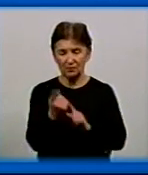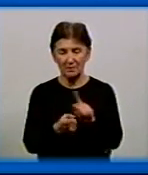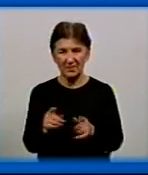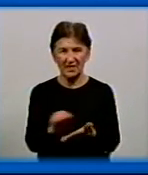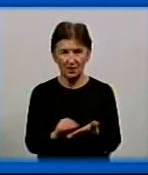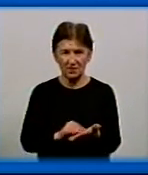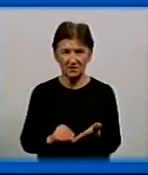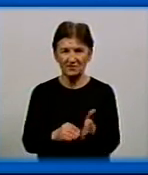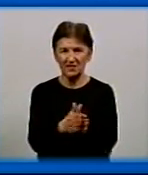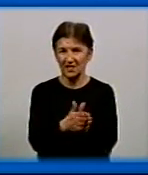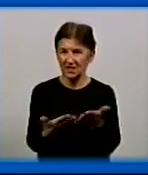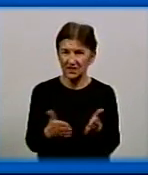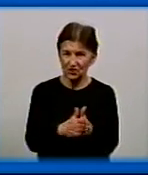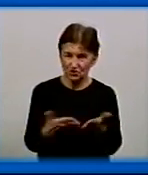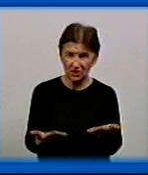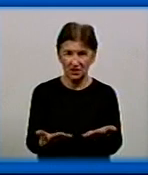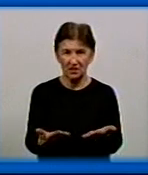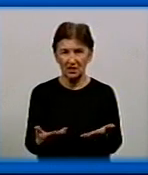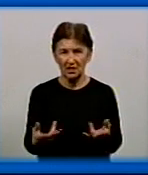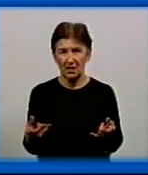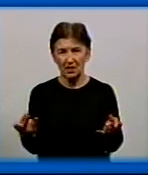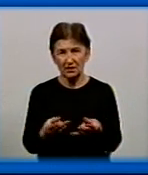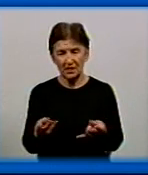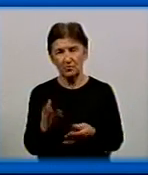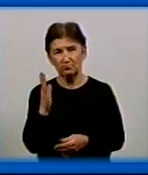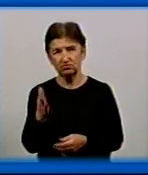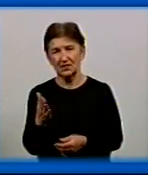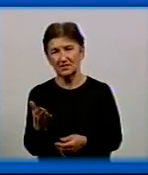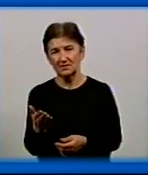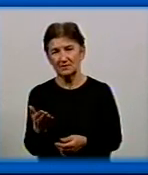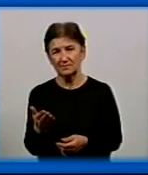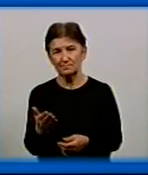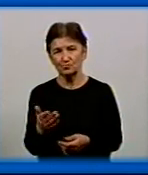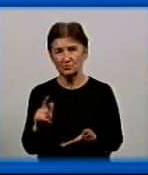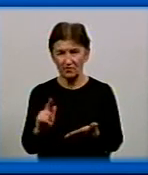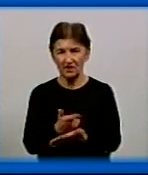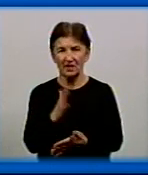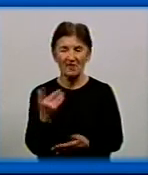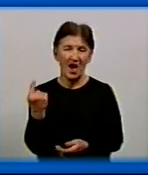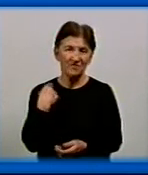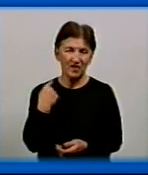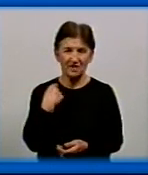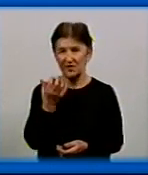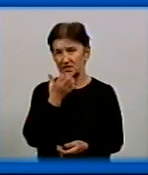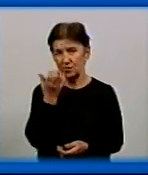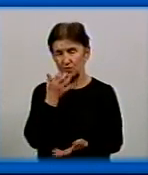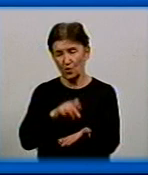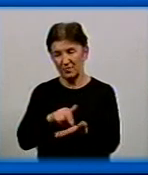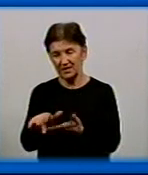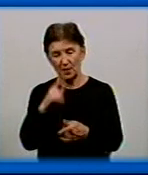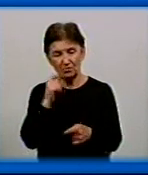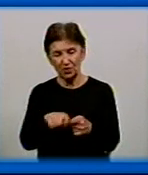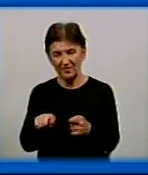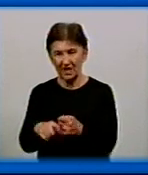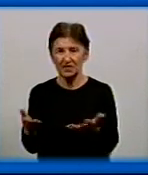книжки абонентські? Треба знову йти, буде там, в Кіровоград Тепло уточнювати свої борги? Чи це буде все